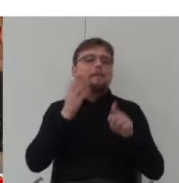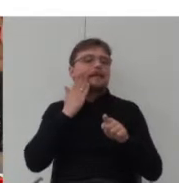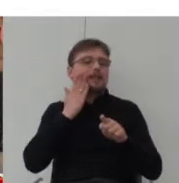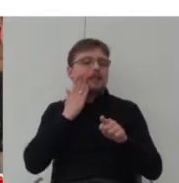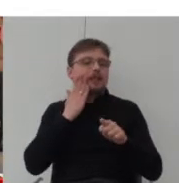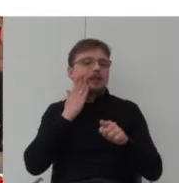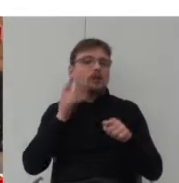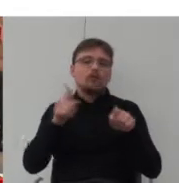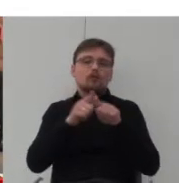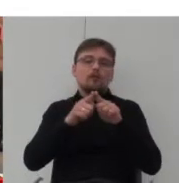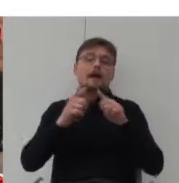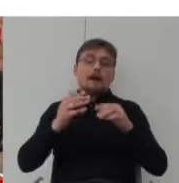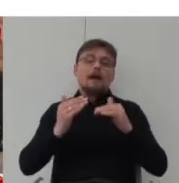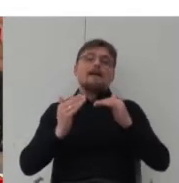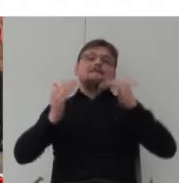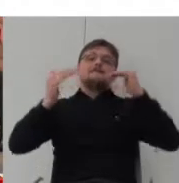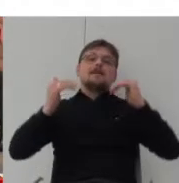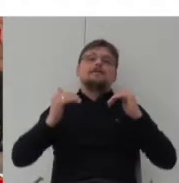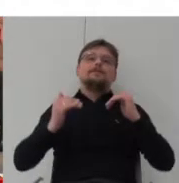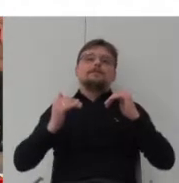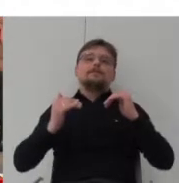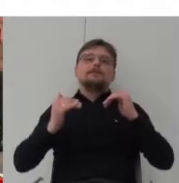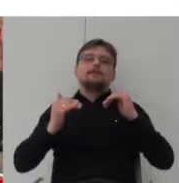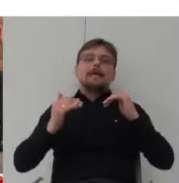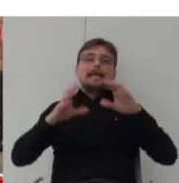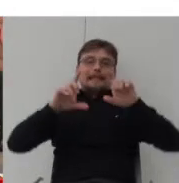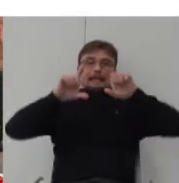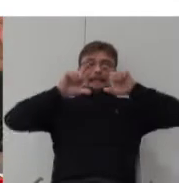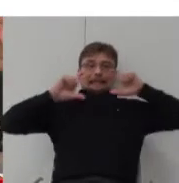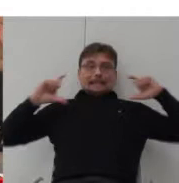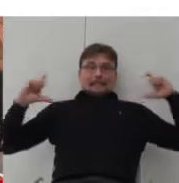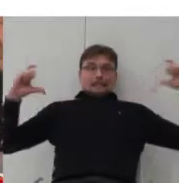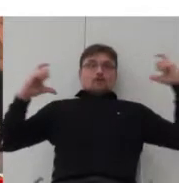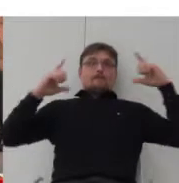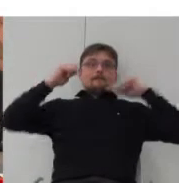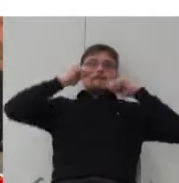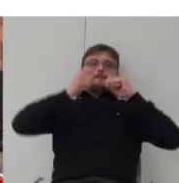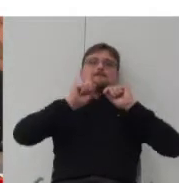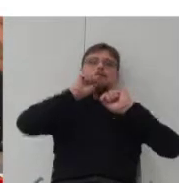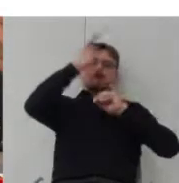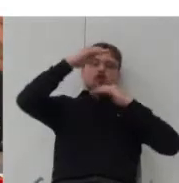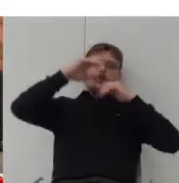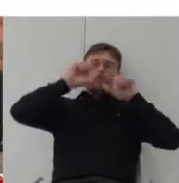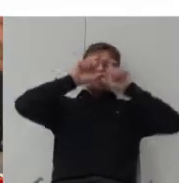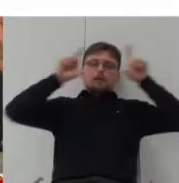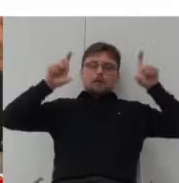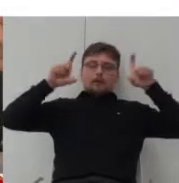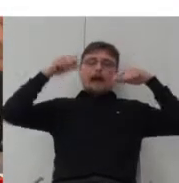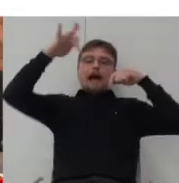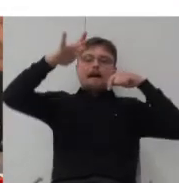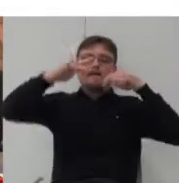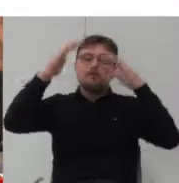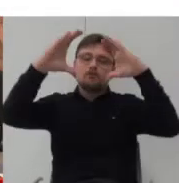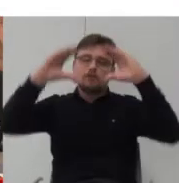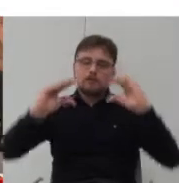jej niższą, drobniejszą zabudową wewnętrzną z licznymi podwórkami połączonymi ze sobą z systemami brami przejść.